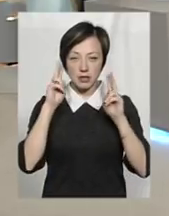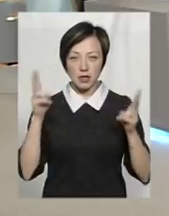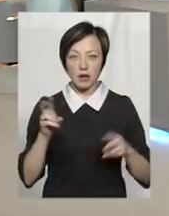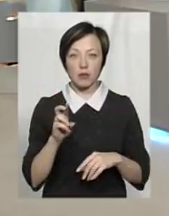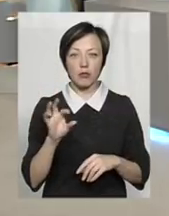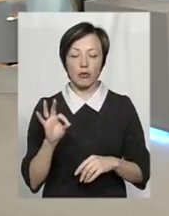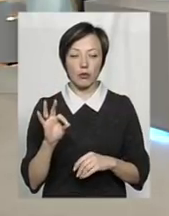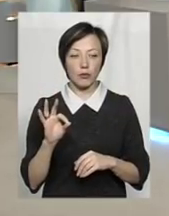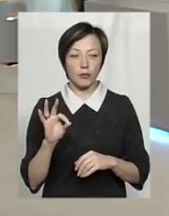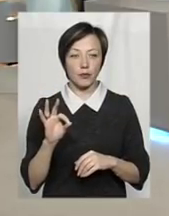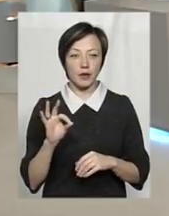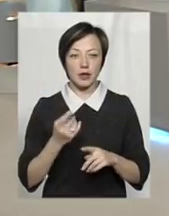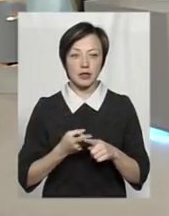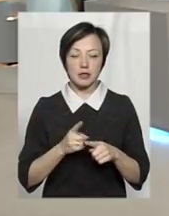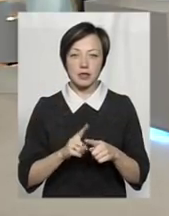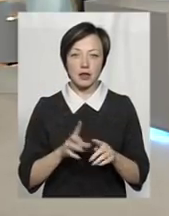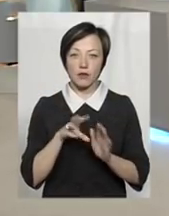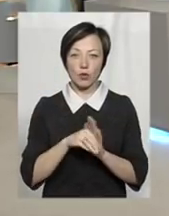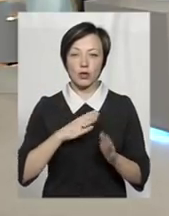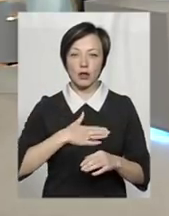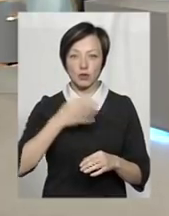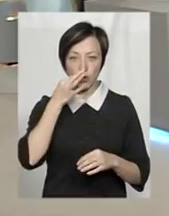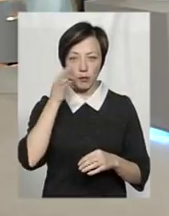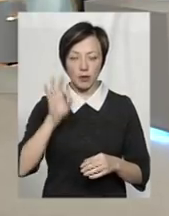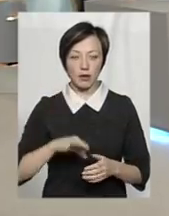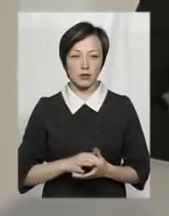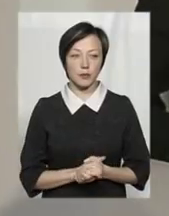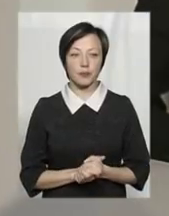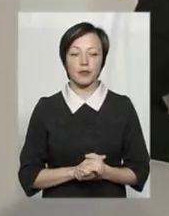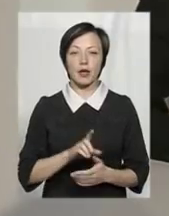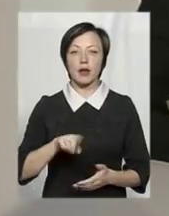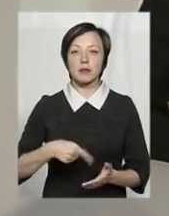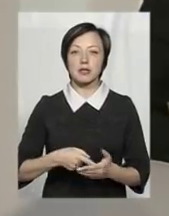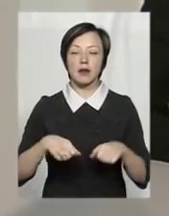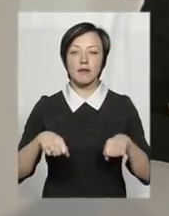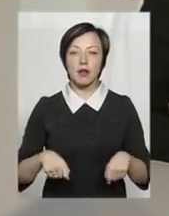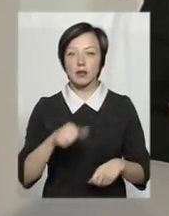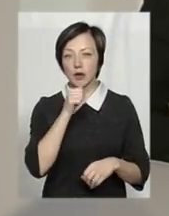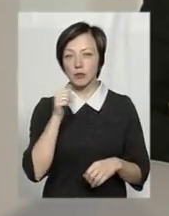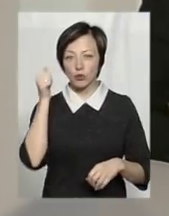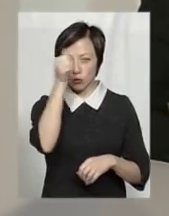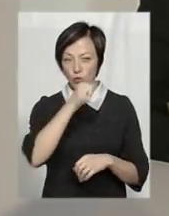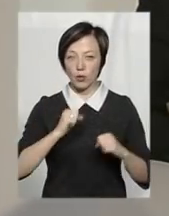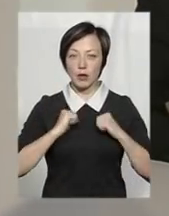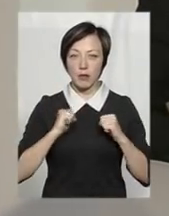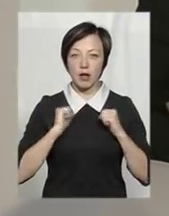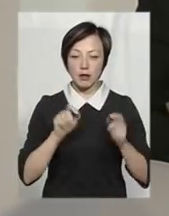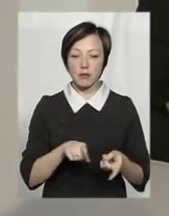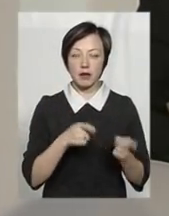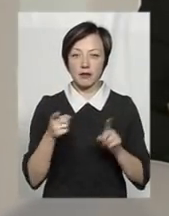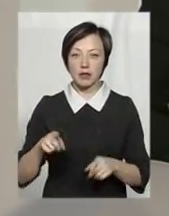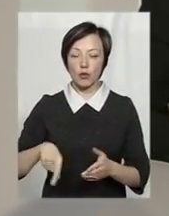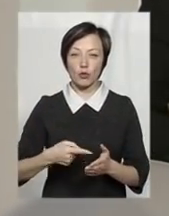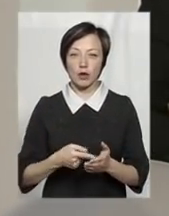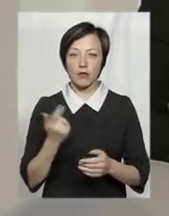це не входить в нашу компетенцію. Міська влада ще минулого року намагалась перевести в комунальну